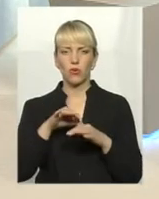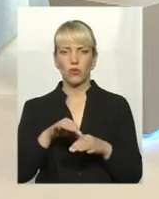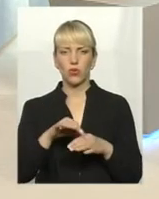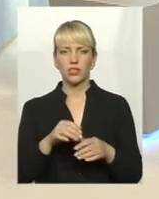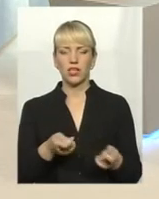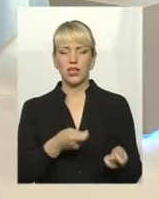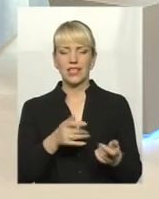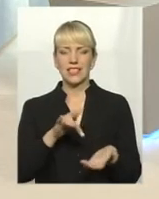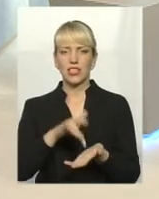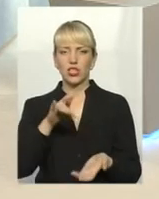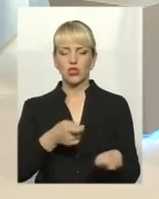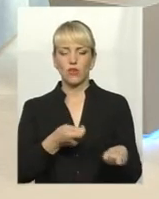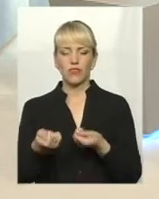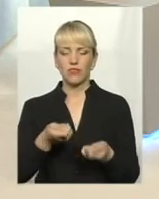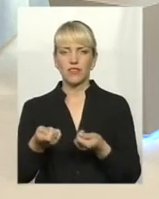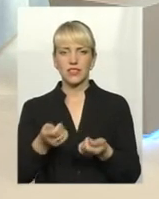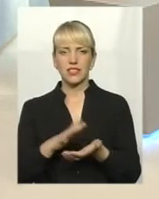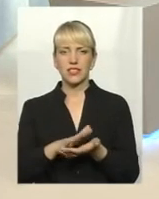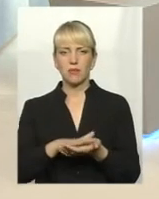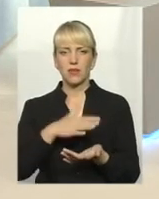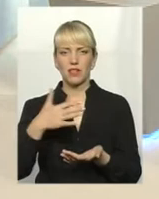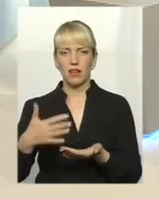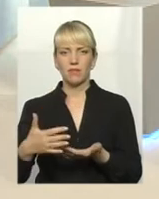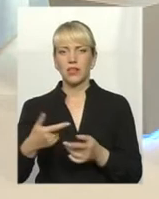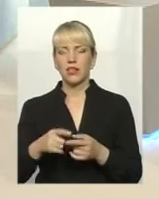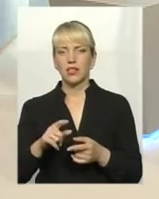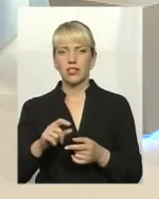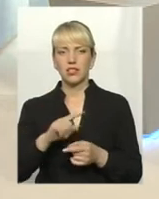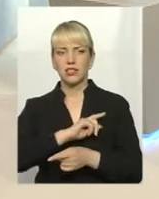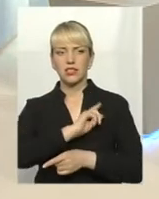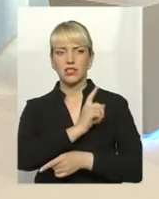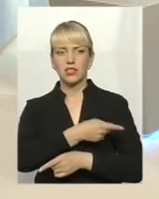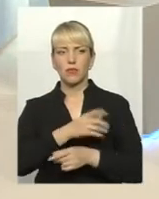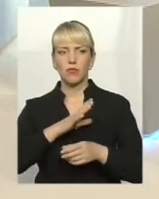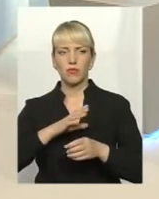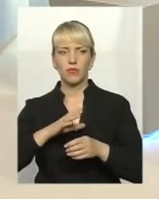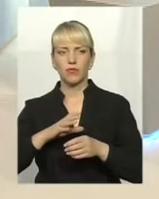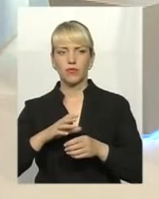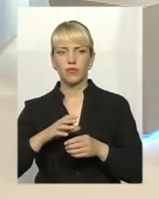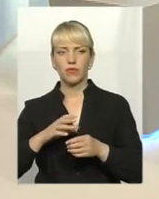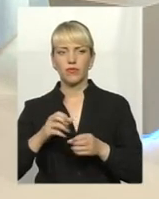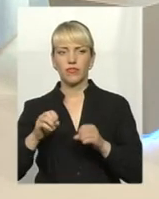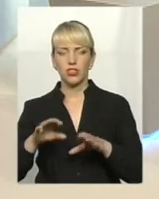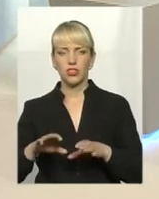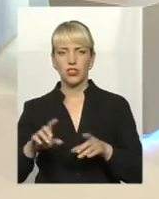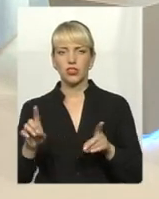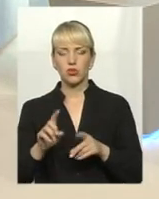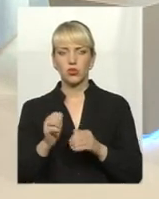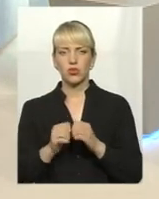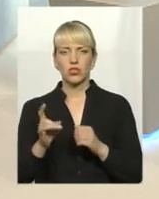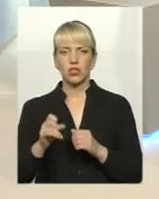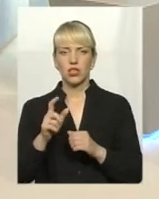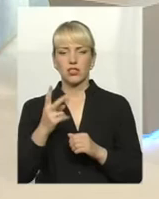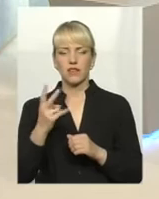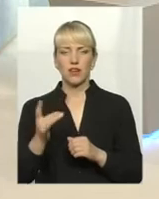вивіз сміття силами Центру по обслуговуванню пенсіонерів Чорно-Острівського. І кожен раз, два